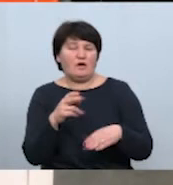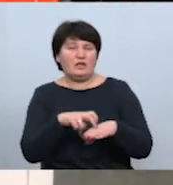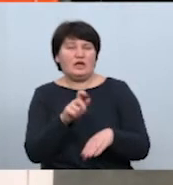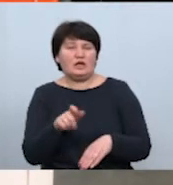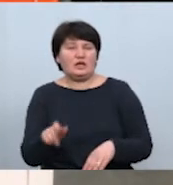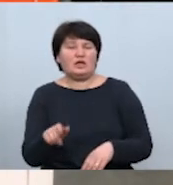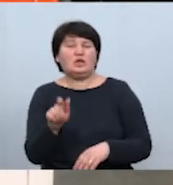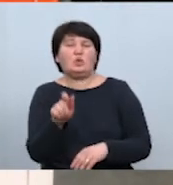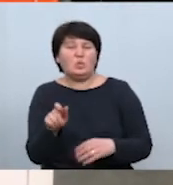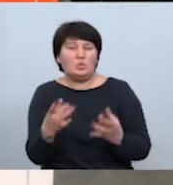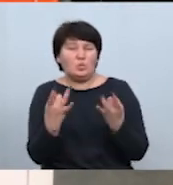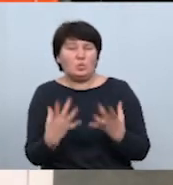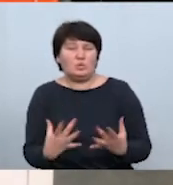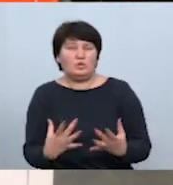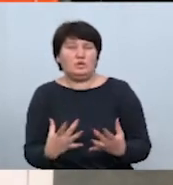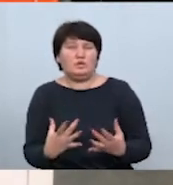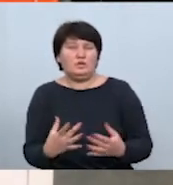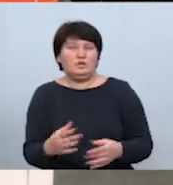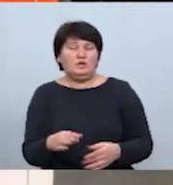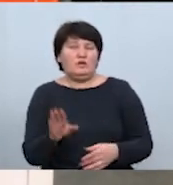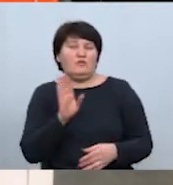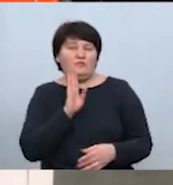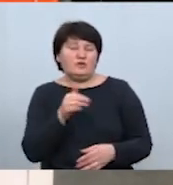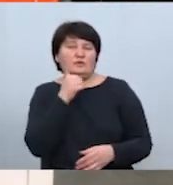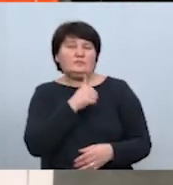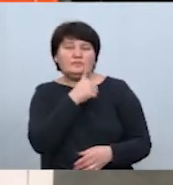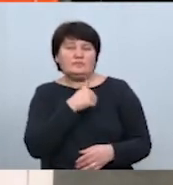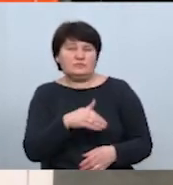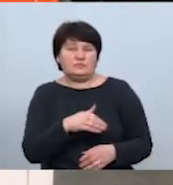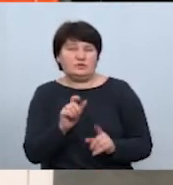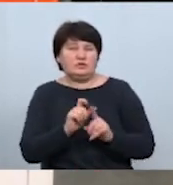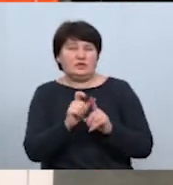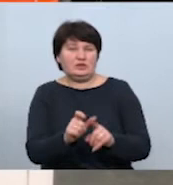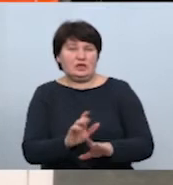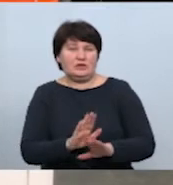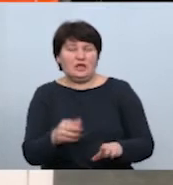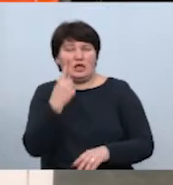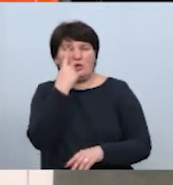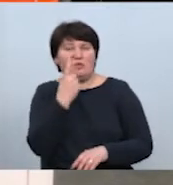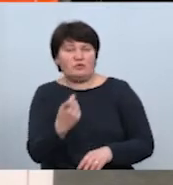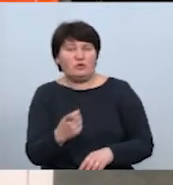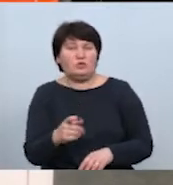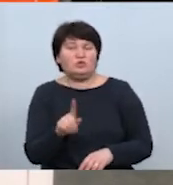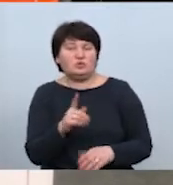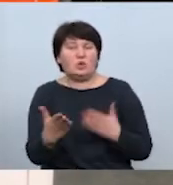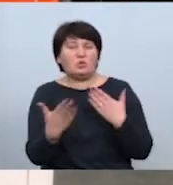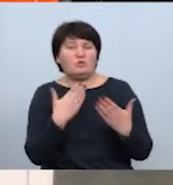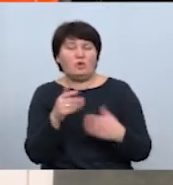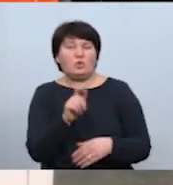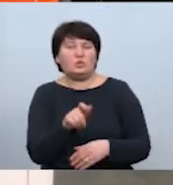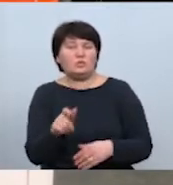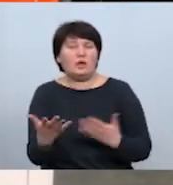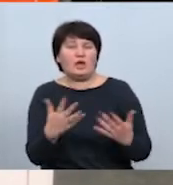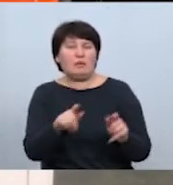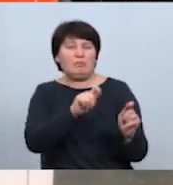Вона просто збрехала наше керівництво, наші лікарні, терапевтичний відділ, що вона не повідомила, що вона контактувала з